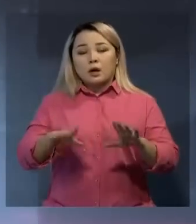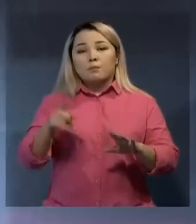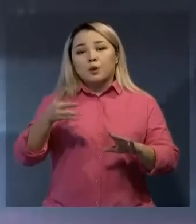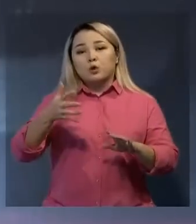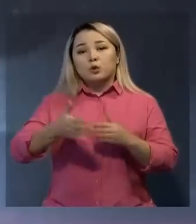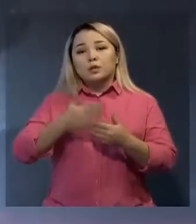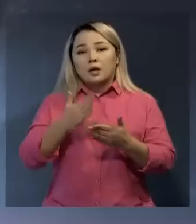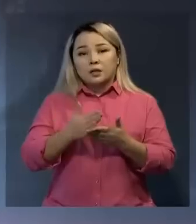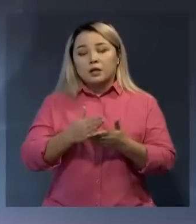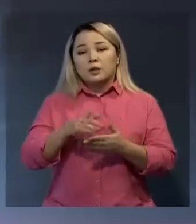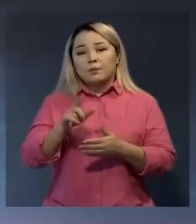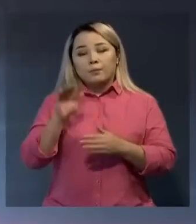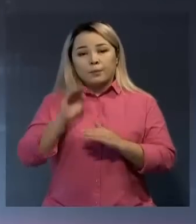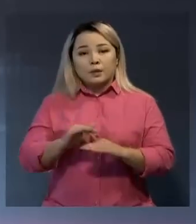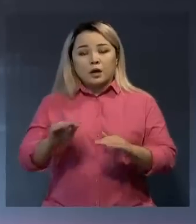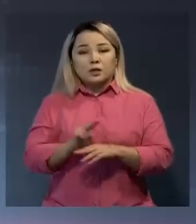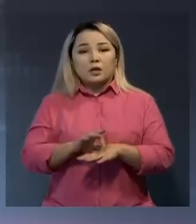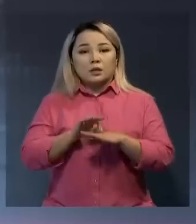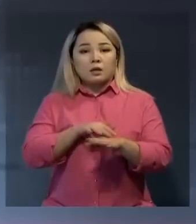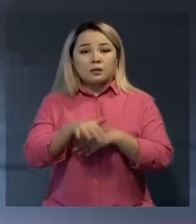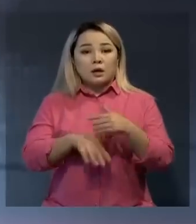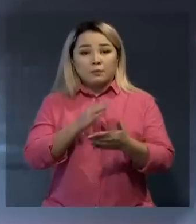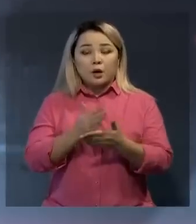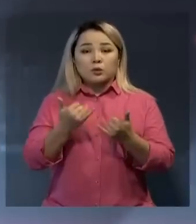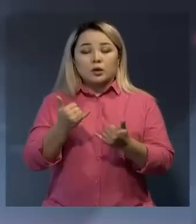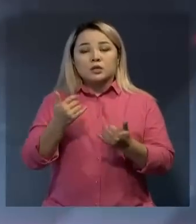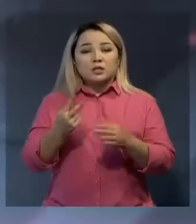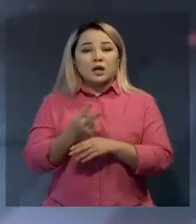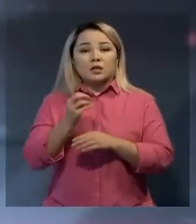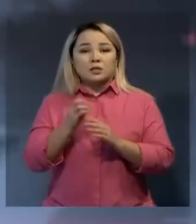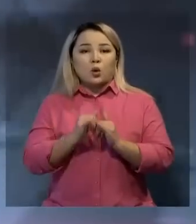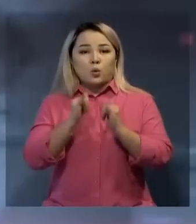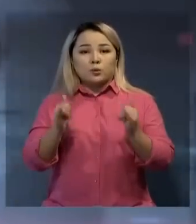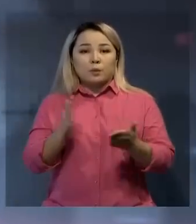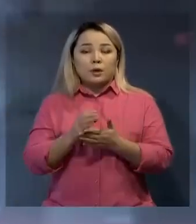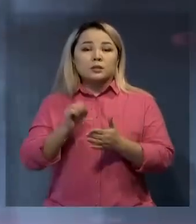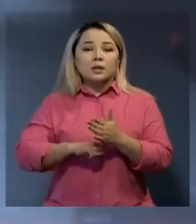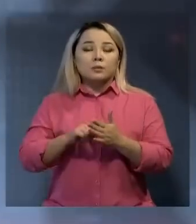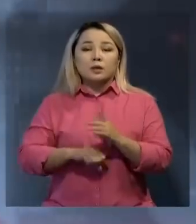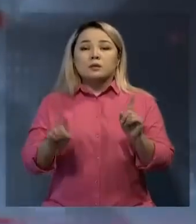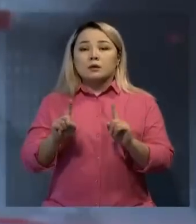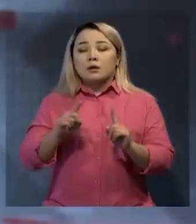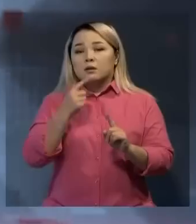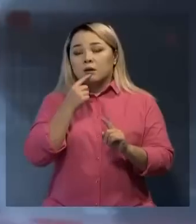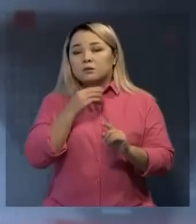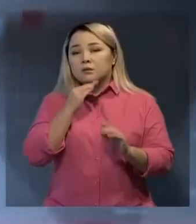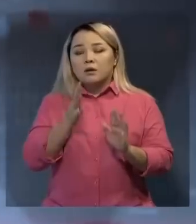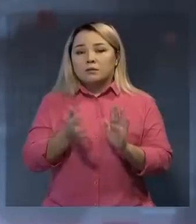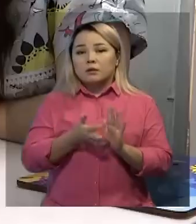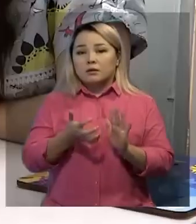1500-ден аса жеткіншек ем қабылдаған. Ал бұйыл олардың саны еке сеге дейін өскен. Мұның себебі неде? Тіршіміз айтсын.